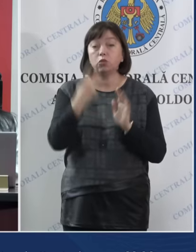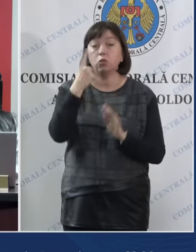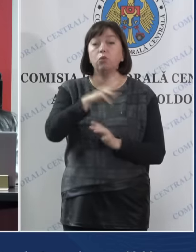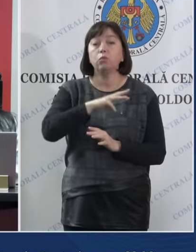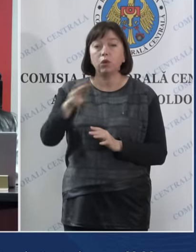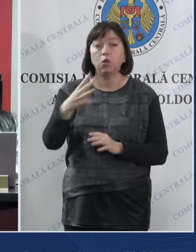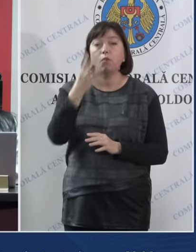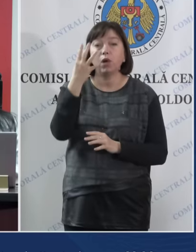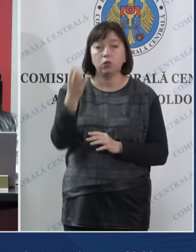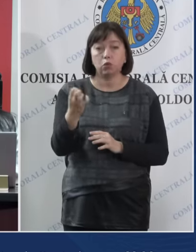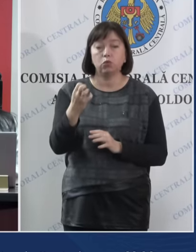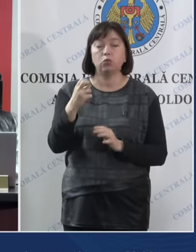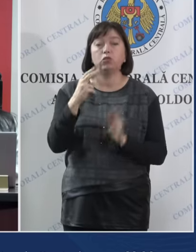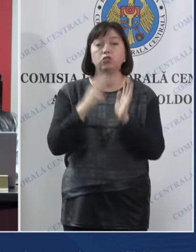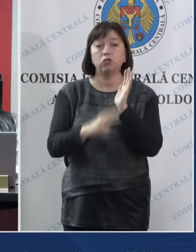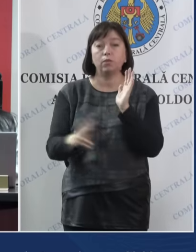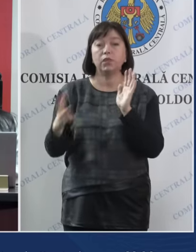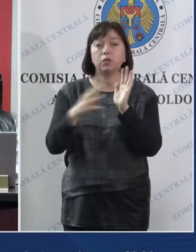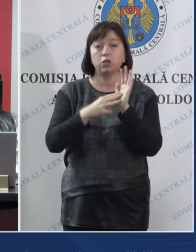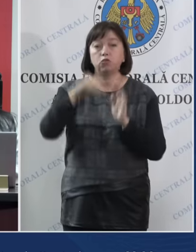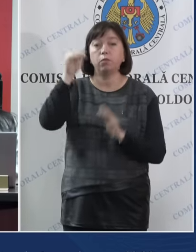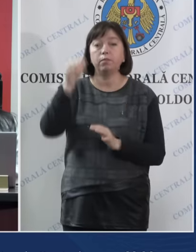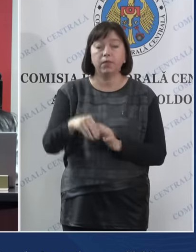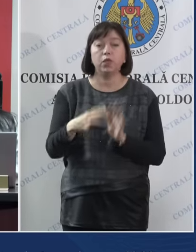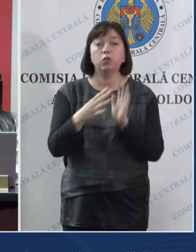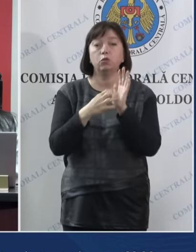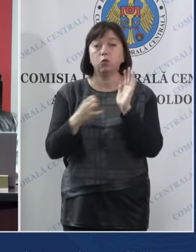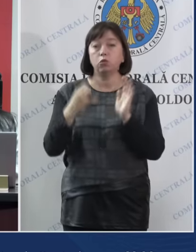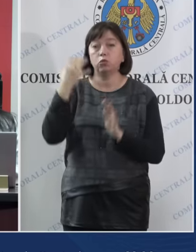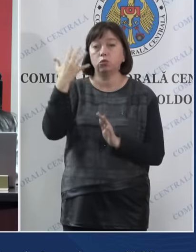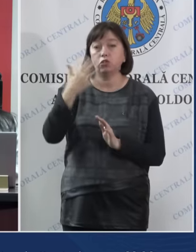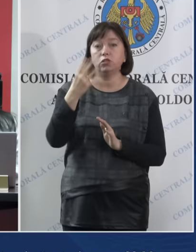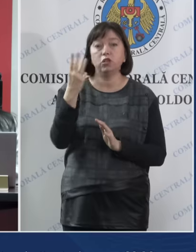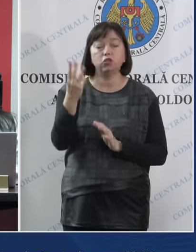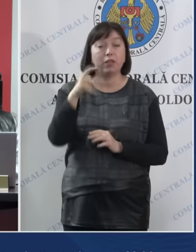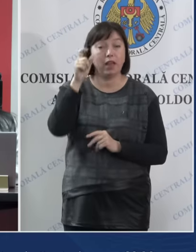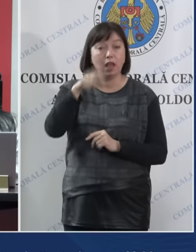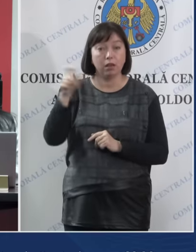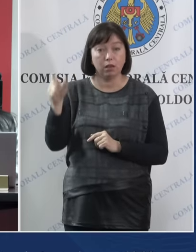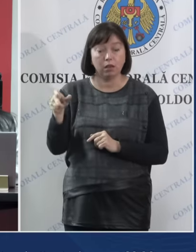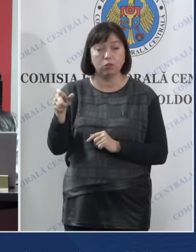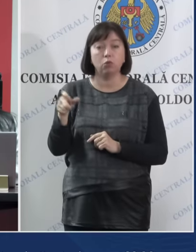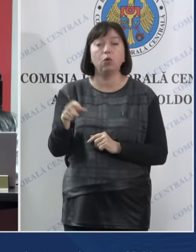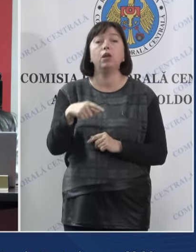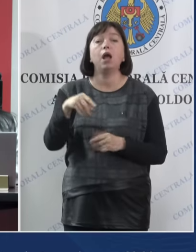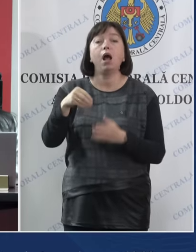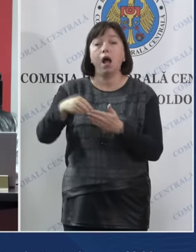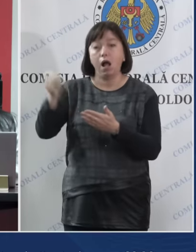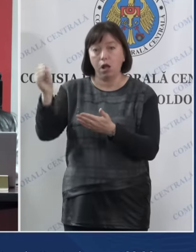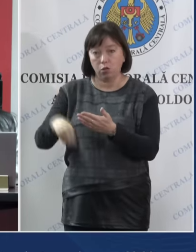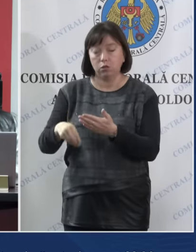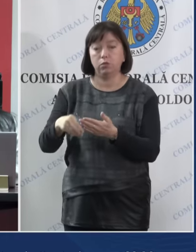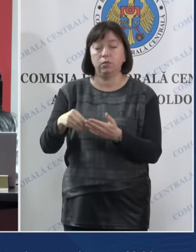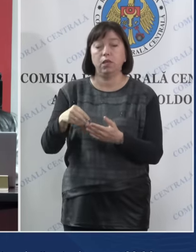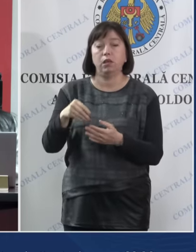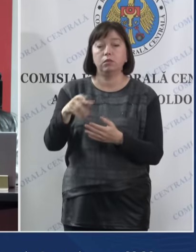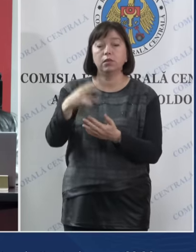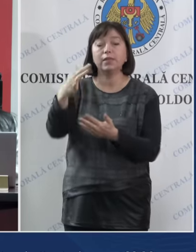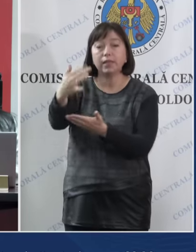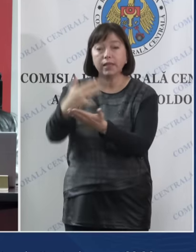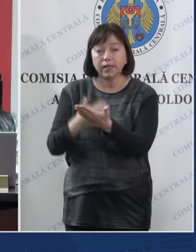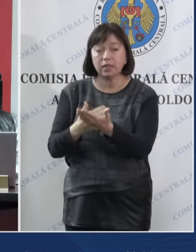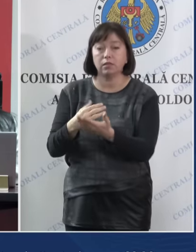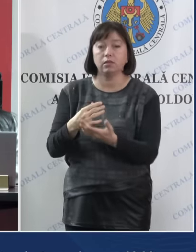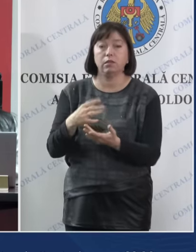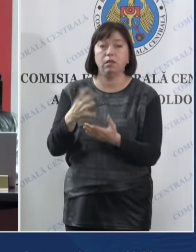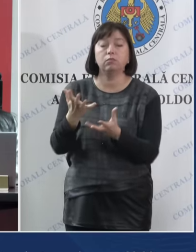1.478.953 de alegători au semnat în listele electorale pentru